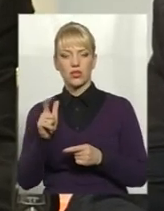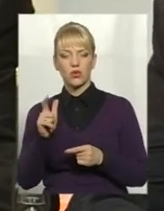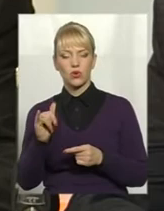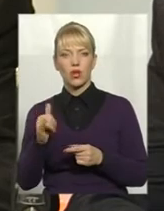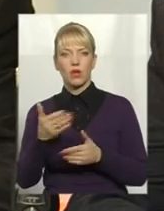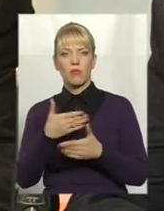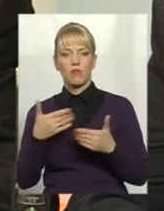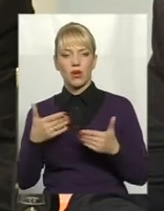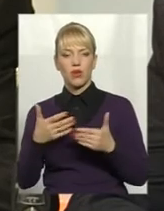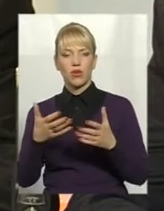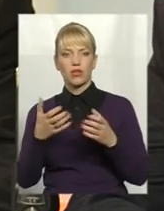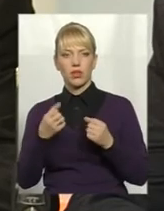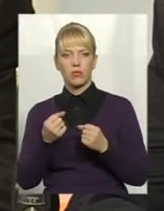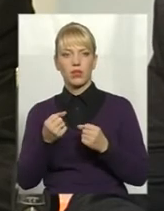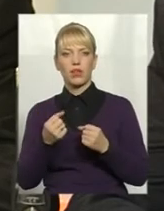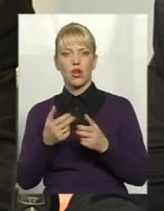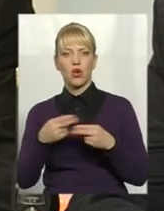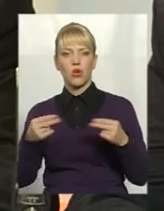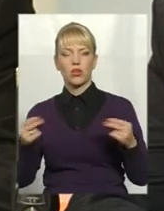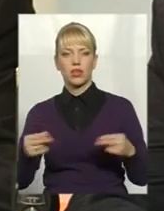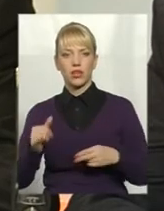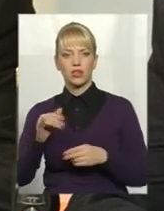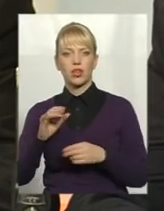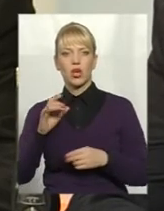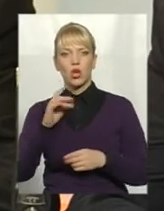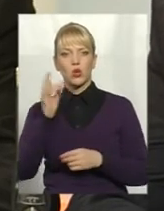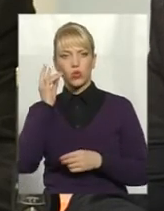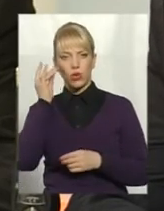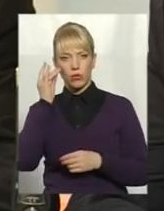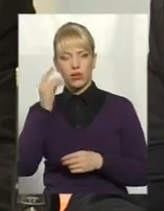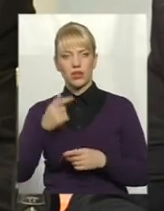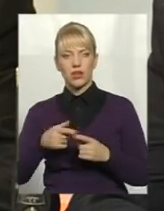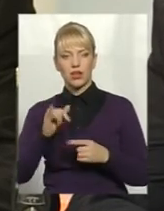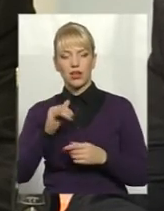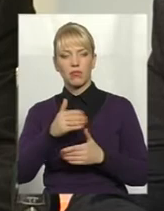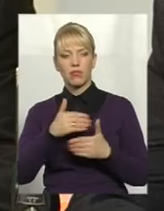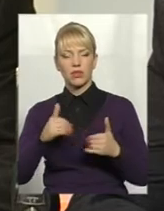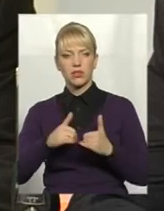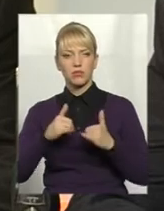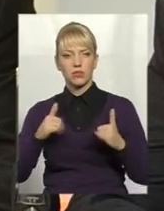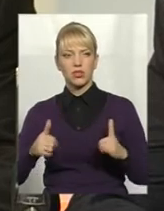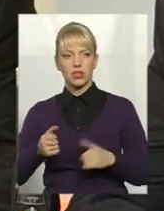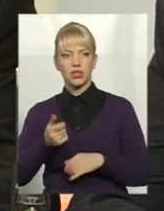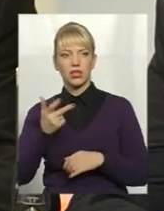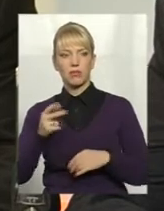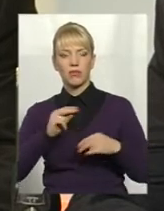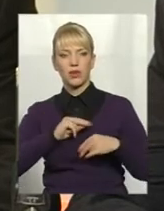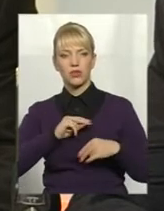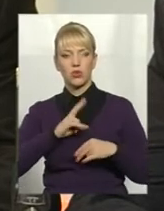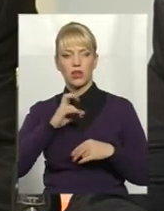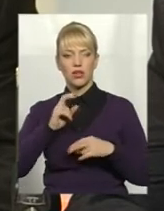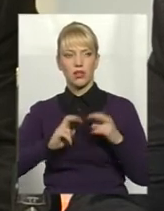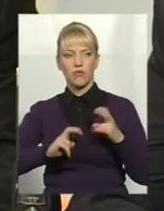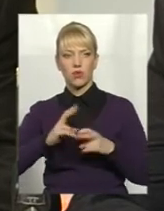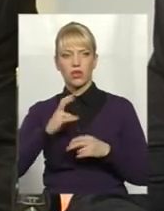Туркмені. Ми наростили навіть за 214 і 215 рік. Ми збільшили кількість працюєчих на заводі на 400